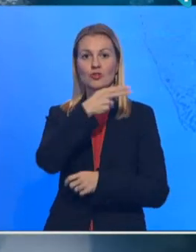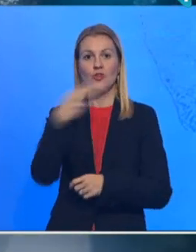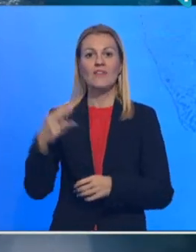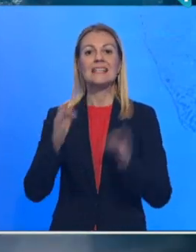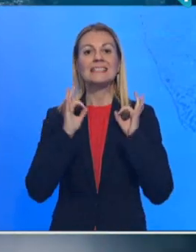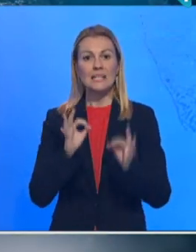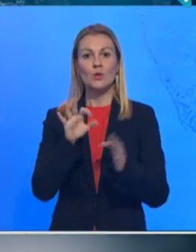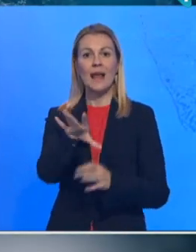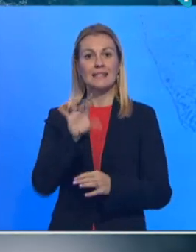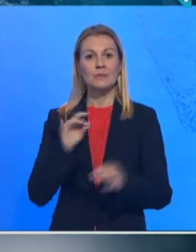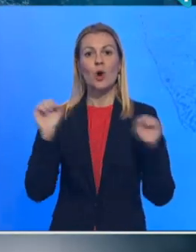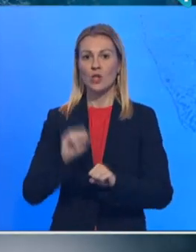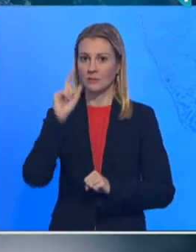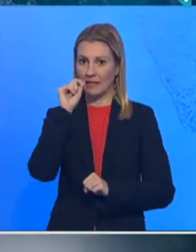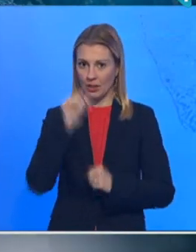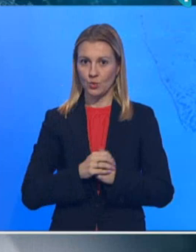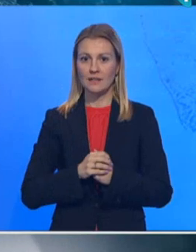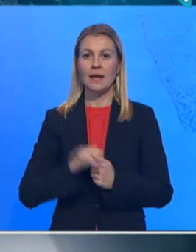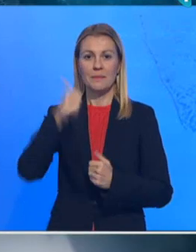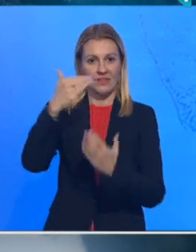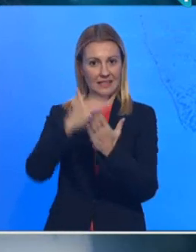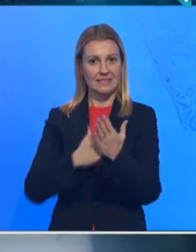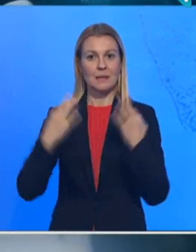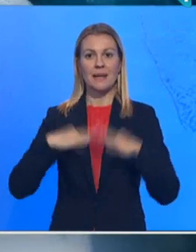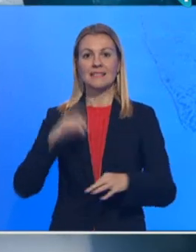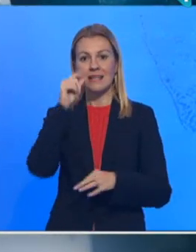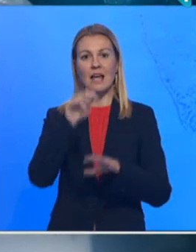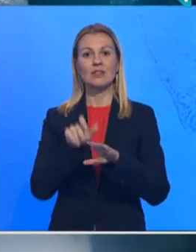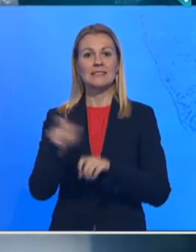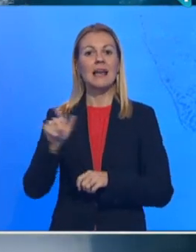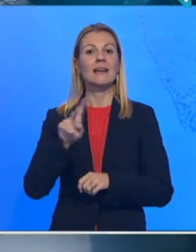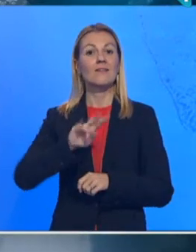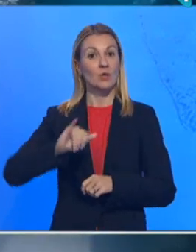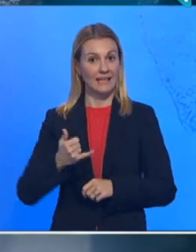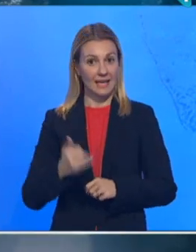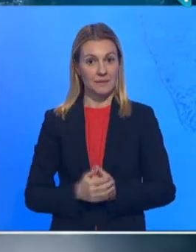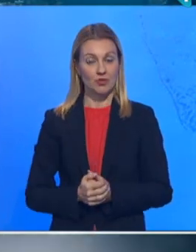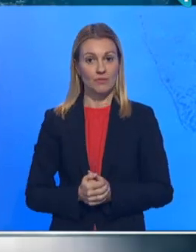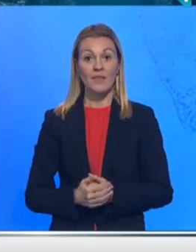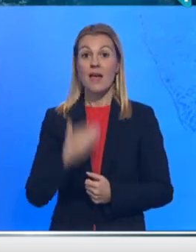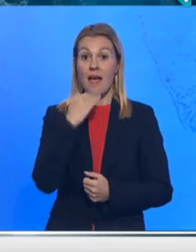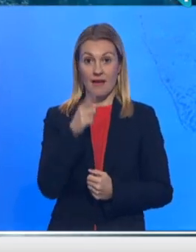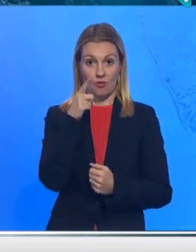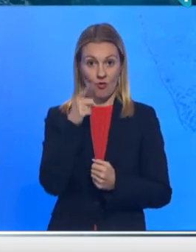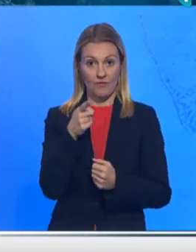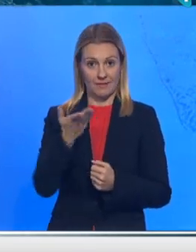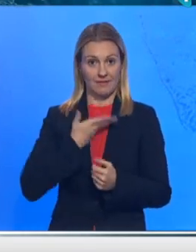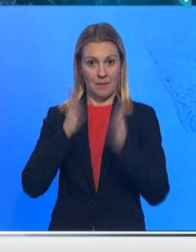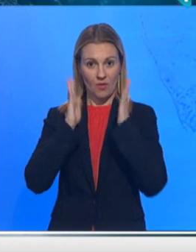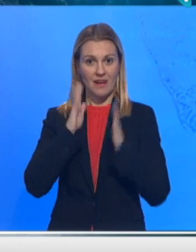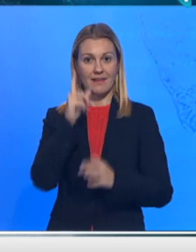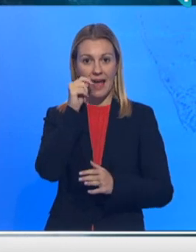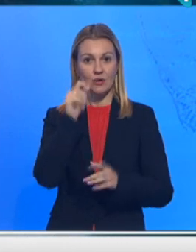siguran izbor ozbiljni ljudi. Nosilac lista je predsednik Narodne stranke Vuk Jeremić. Ako budete dali poverenje Narodnoj